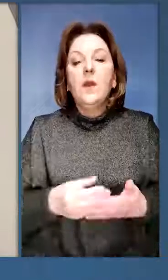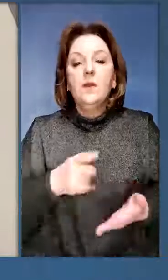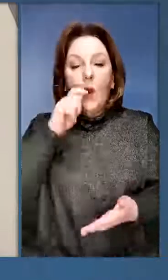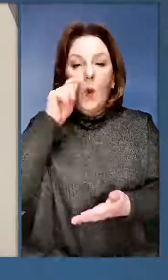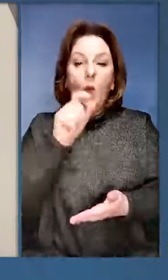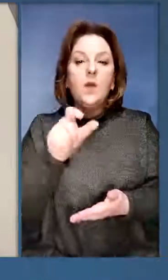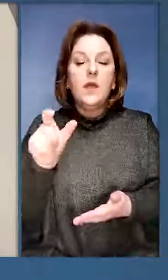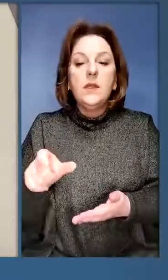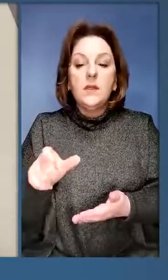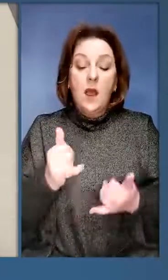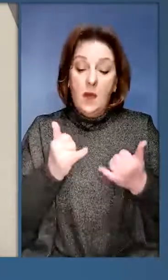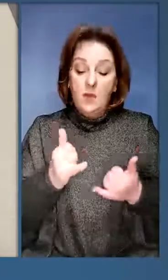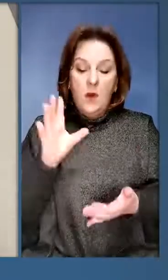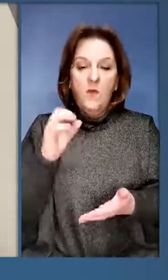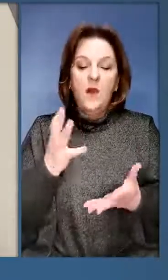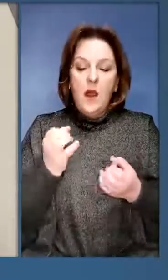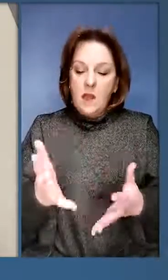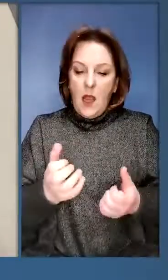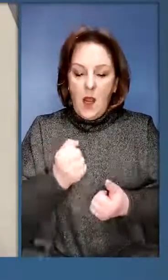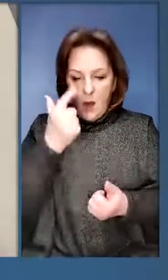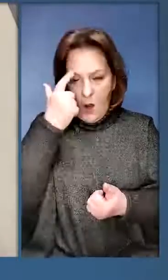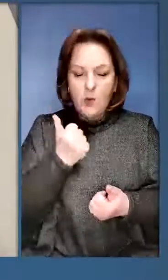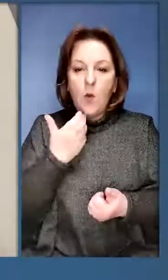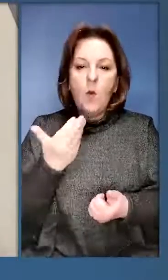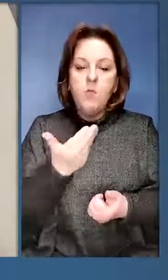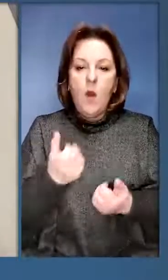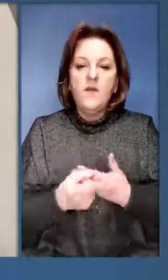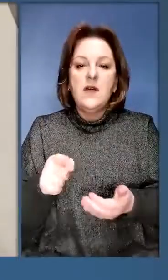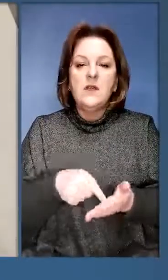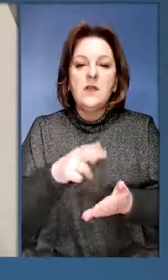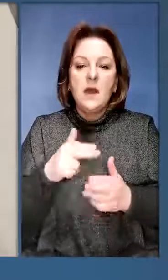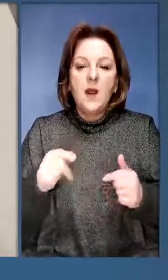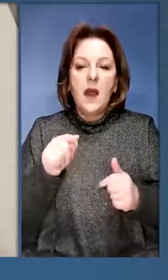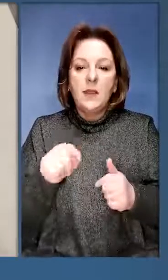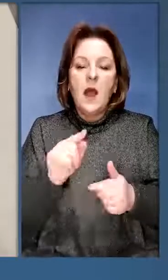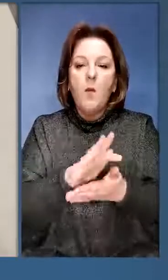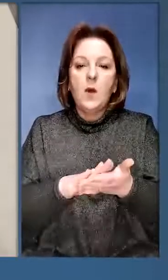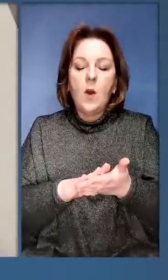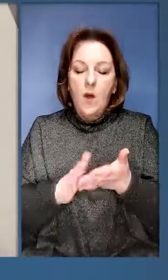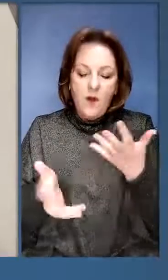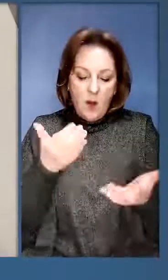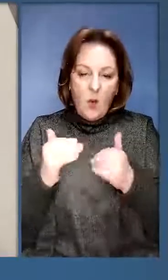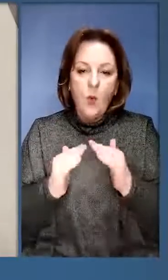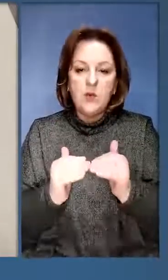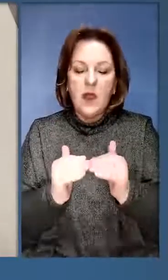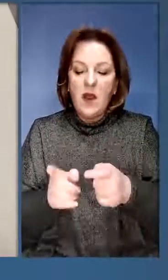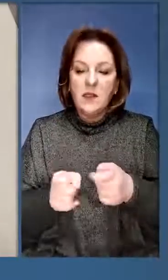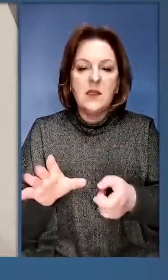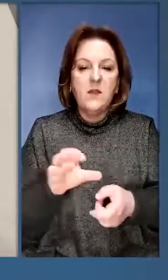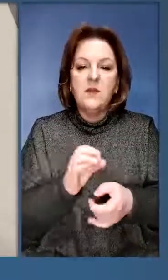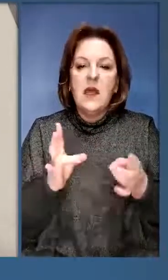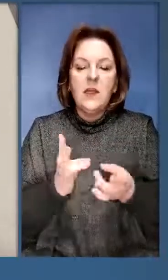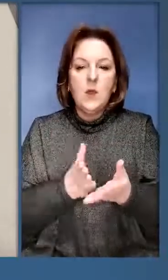Дорогі українці, сьогодні весь день отримую доповіді з Дніпра. Там продовжується розбір завалів,